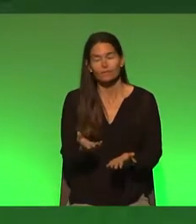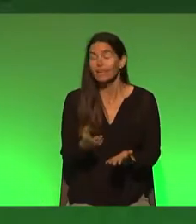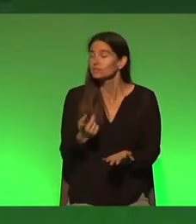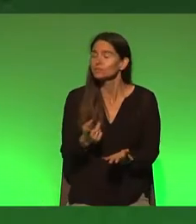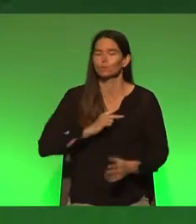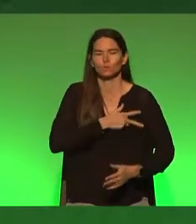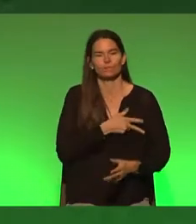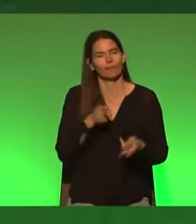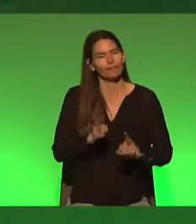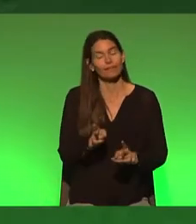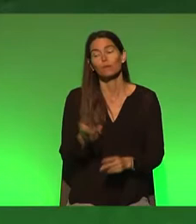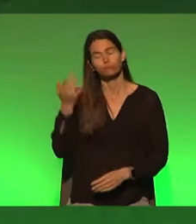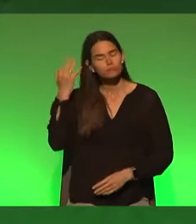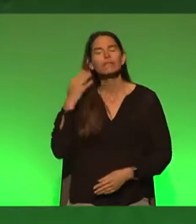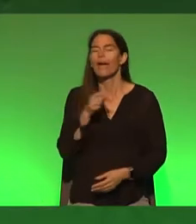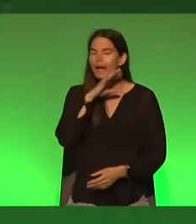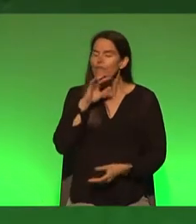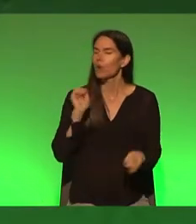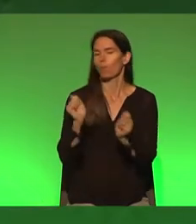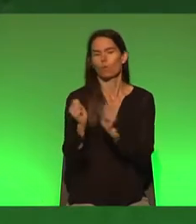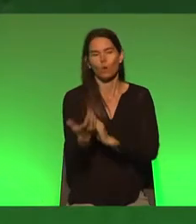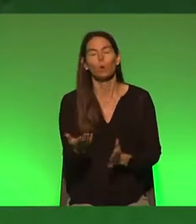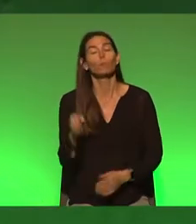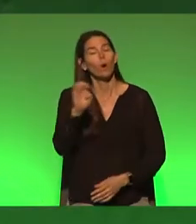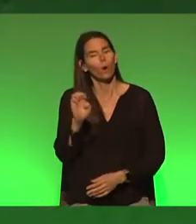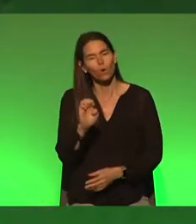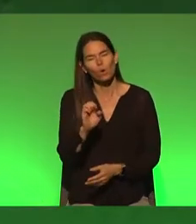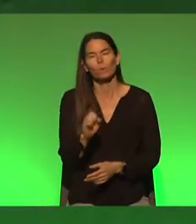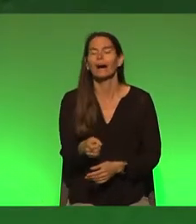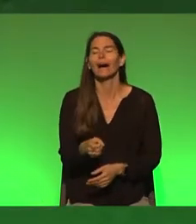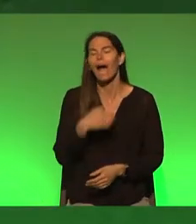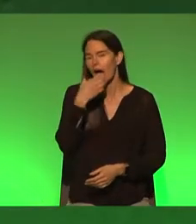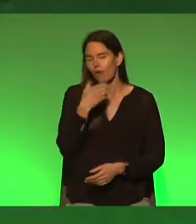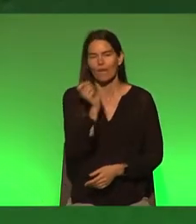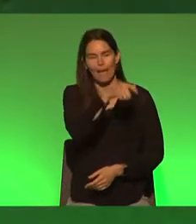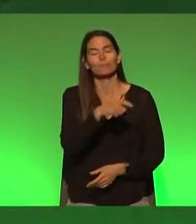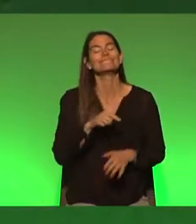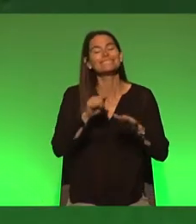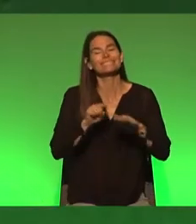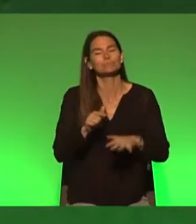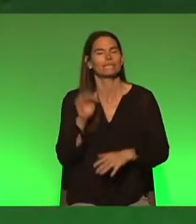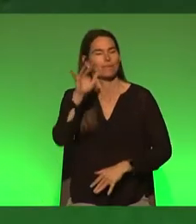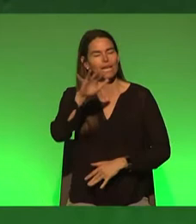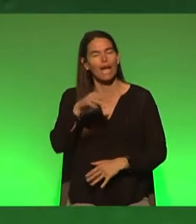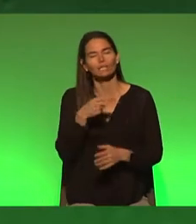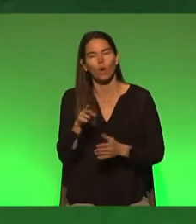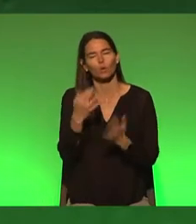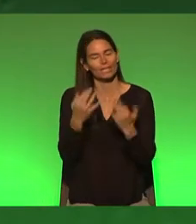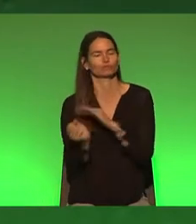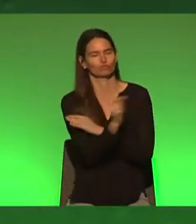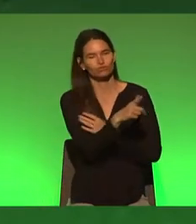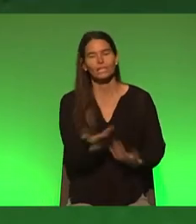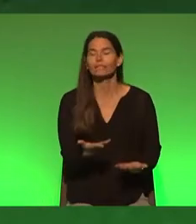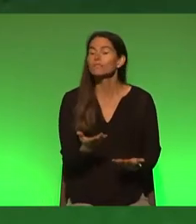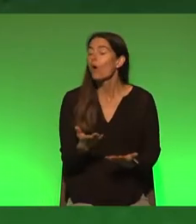den letzten Jahren ist da unheimlich viel passiert. Europa hat Apple eine Rechnung von 17 Milliarden Euro geschickt. Man kann nicht mehr einfach im Ausland